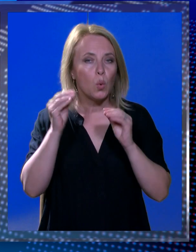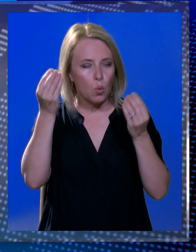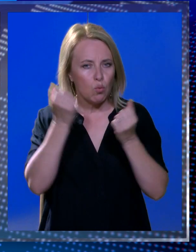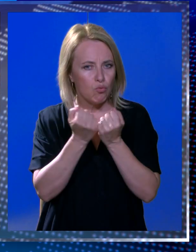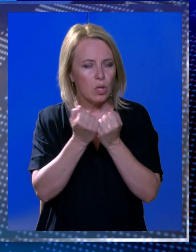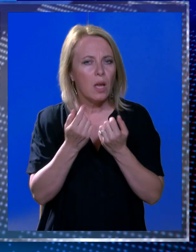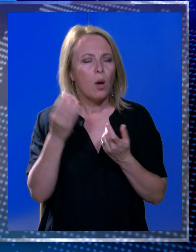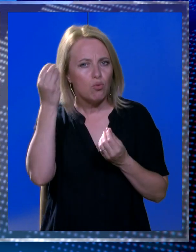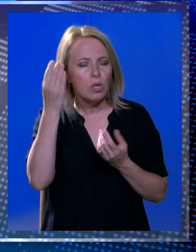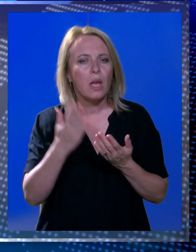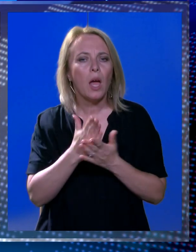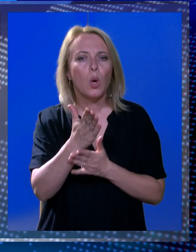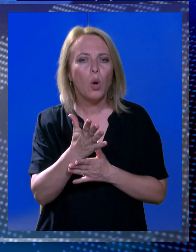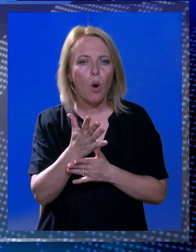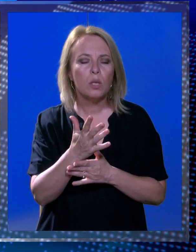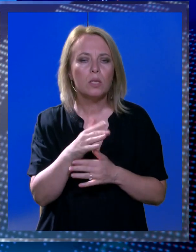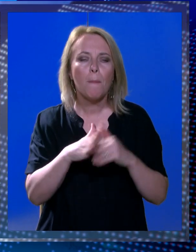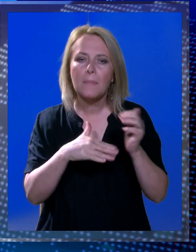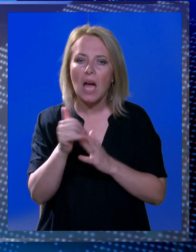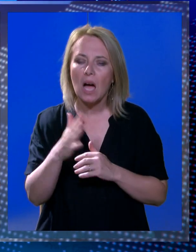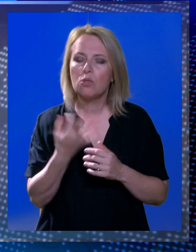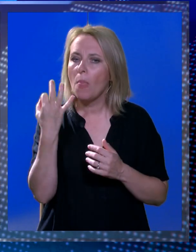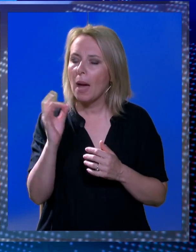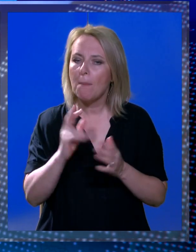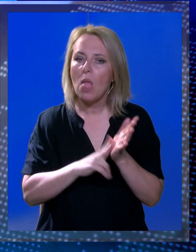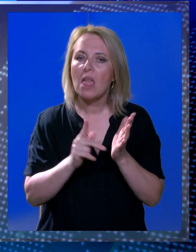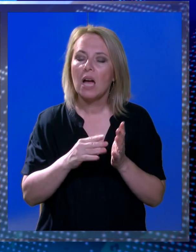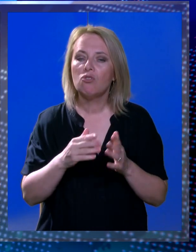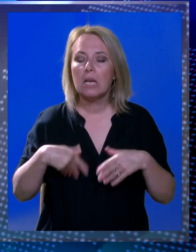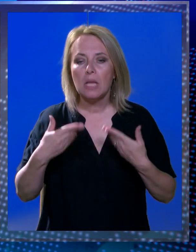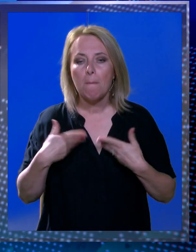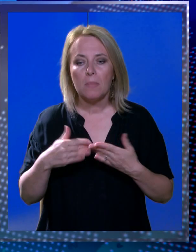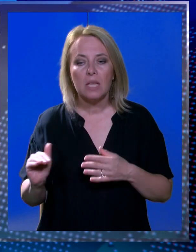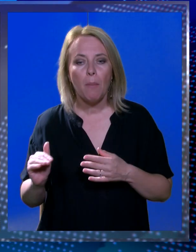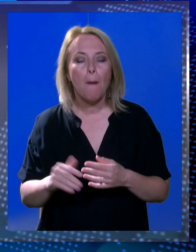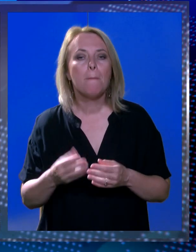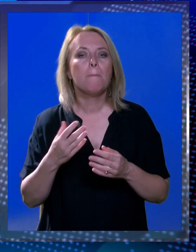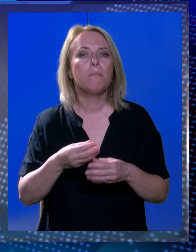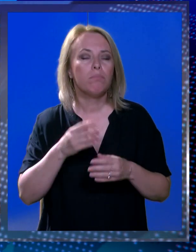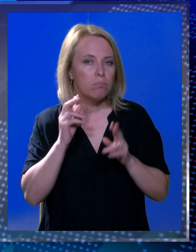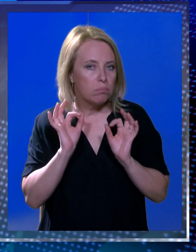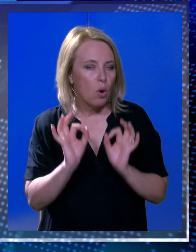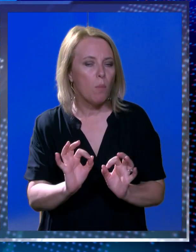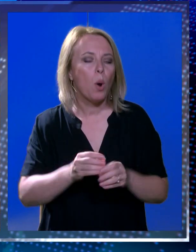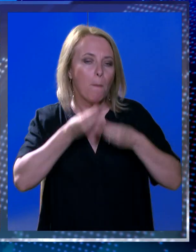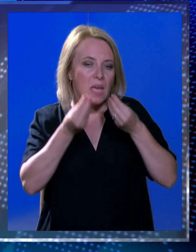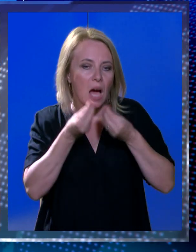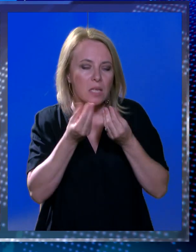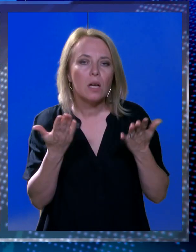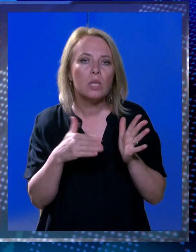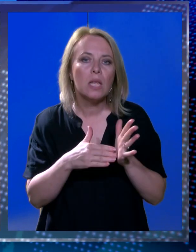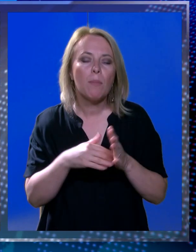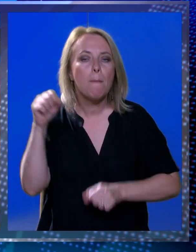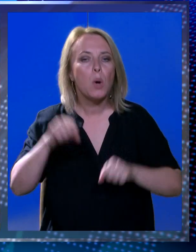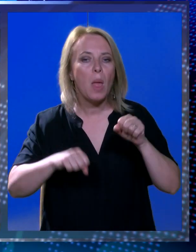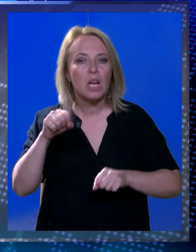Učenje kroz činjenice. Najbolje je to načine da se malim prvašima najbolje objasni kako se pravilno ponašati u prometu.